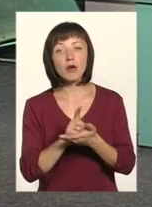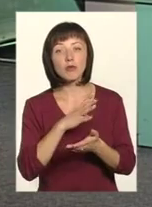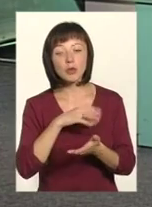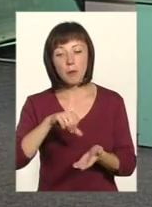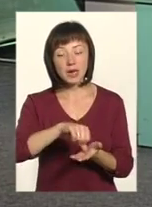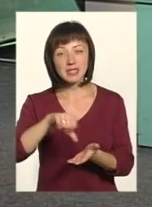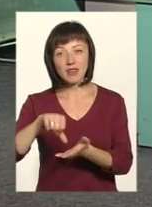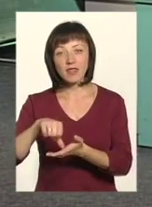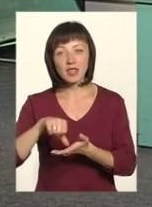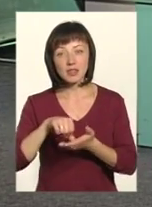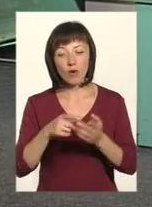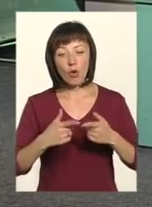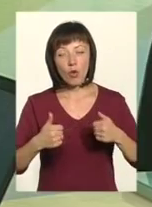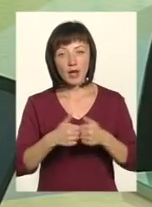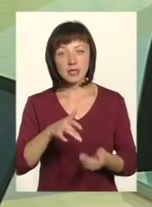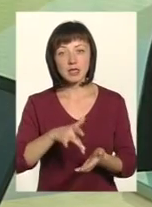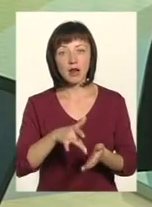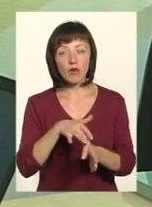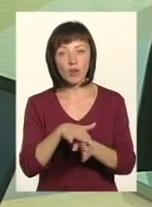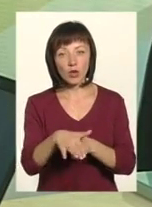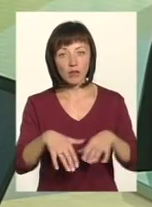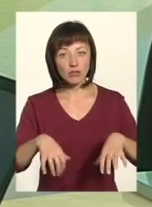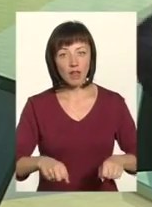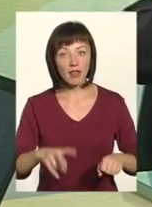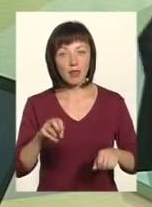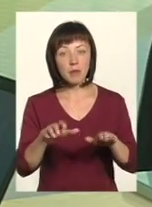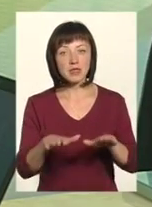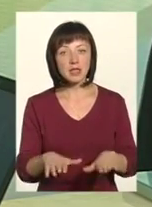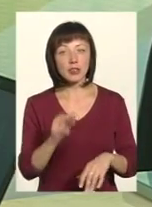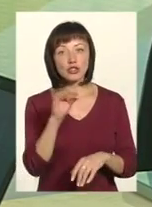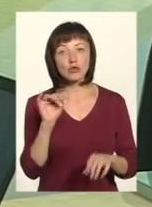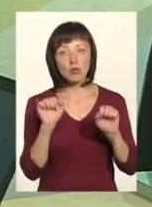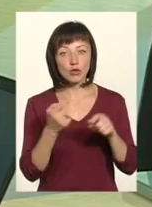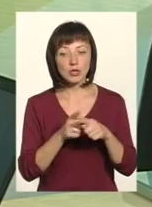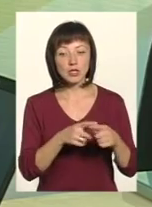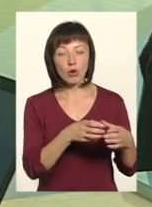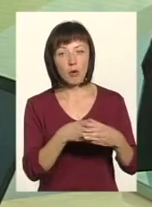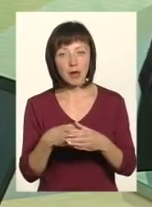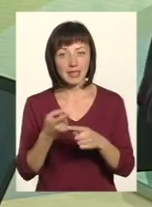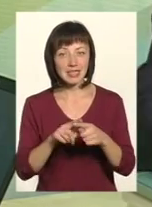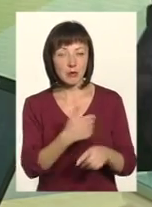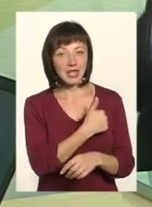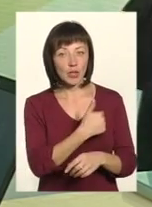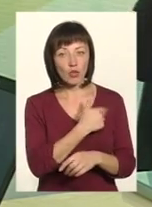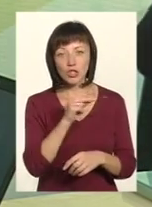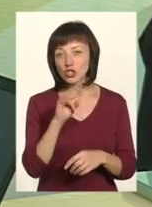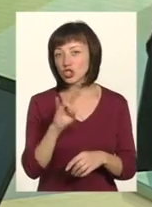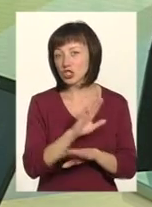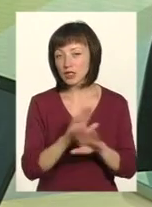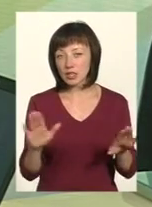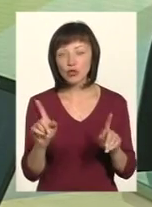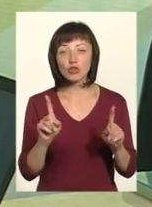представництву органів центральної виконавчої влади на місцях, чи можуть ці громади на це презентувати чи ні, що